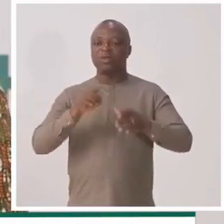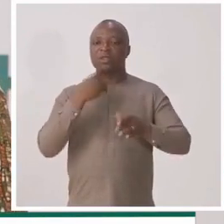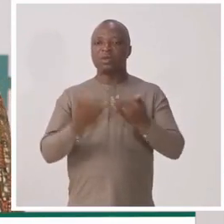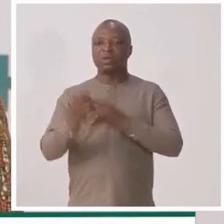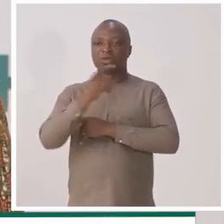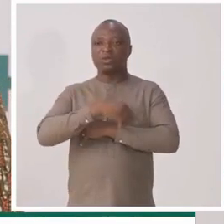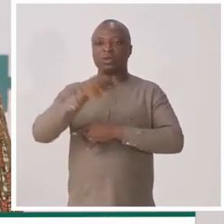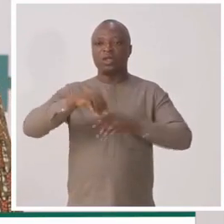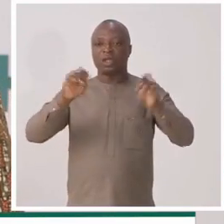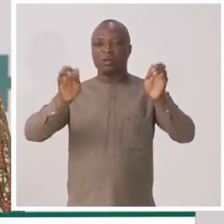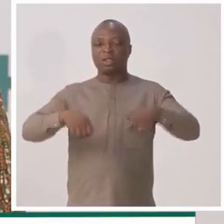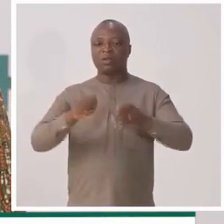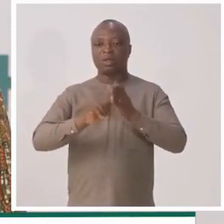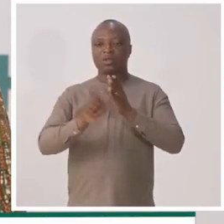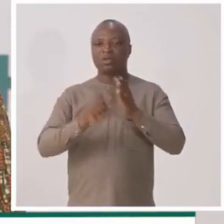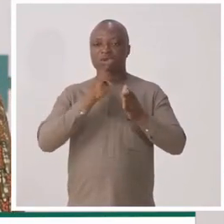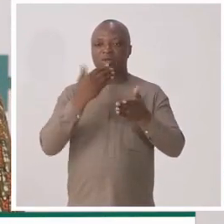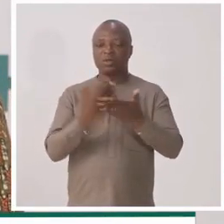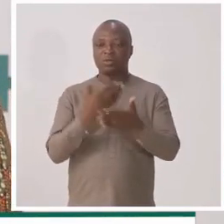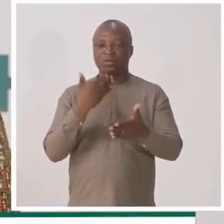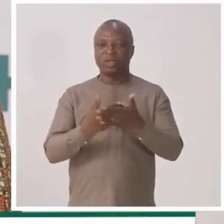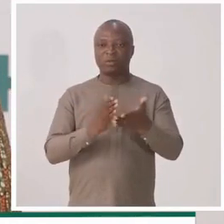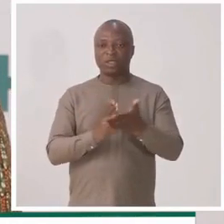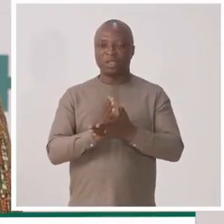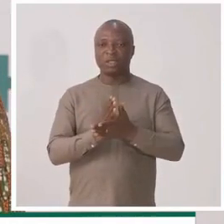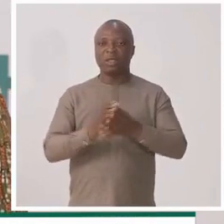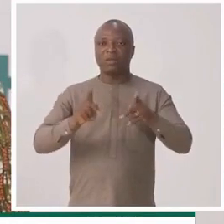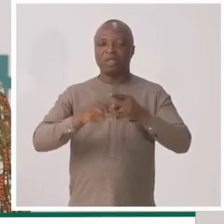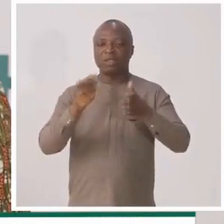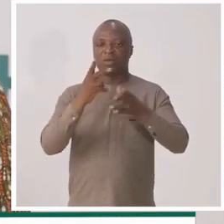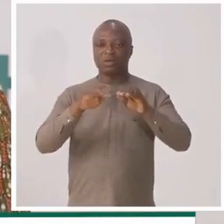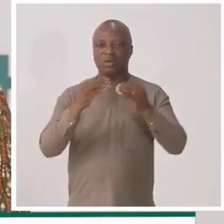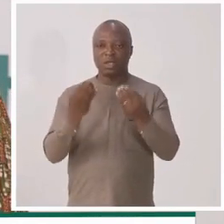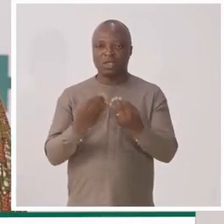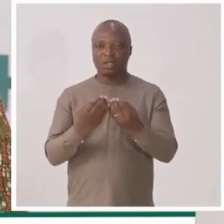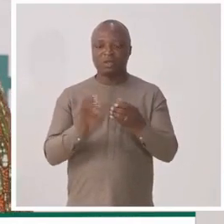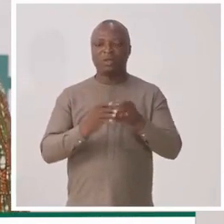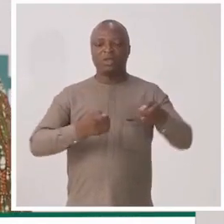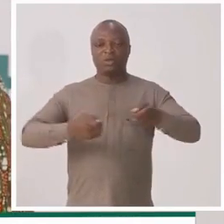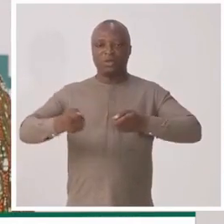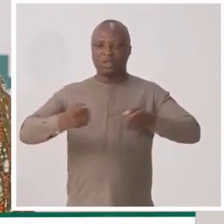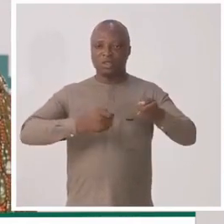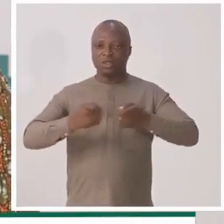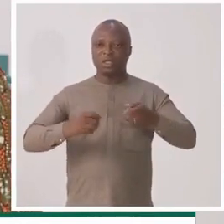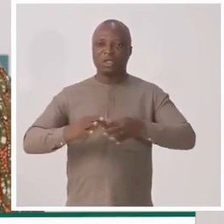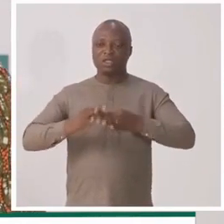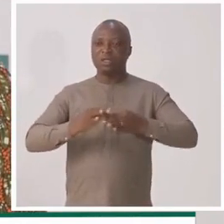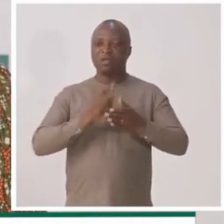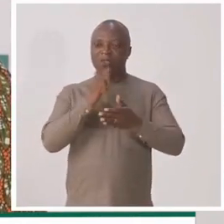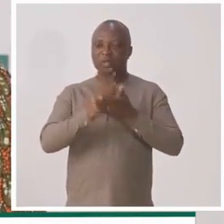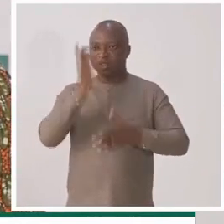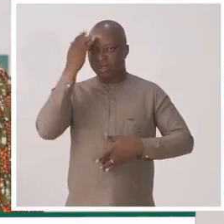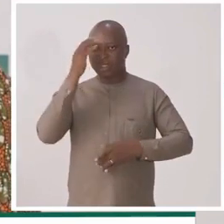'hui que les capacités opérationnelles sont bien présentes et permettent à ces deux organismes de gérer conjointement l'assurance